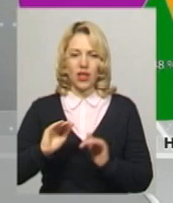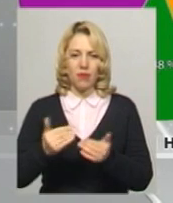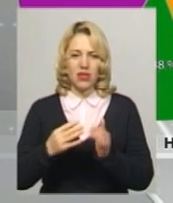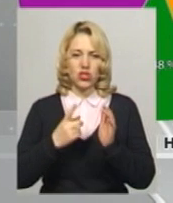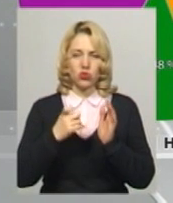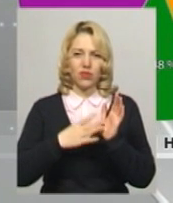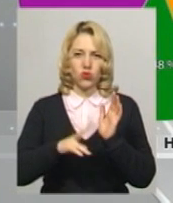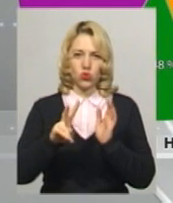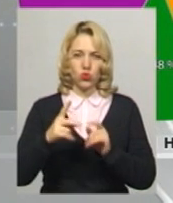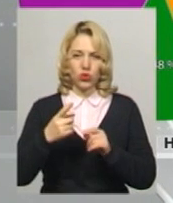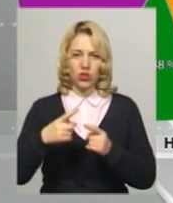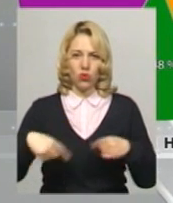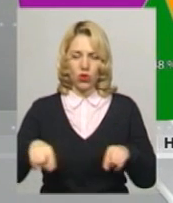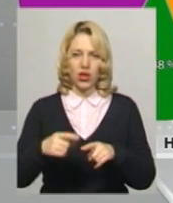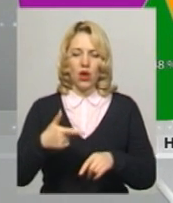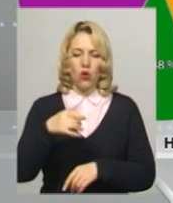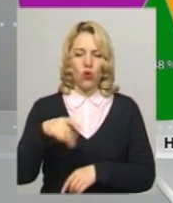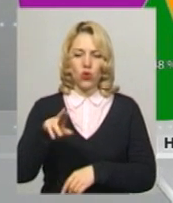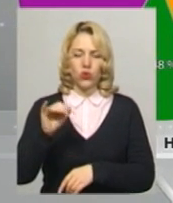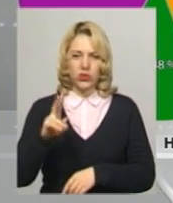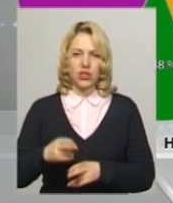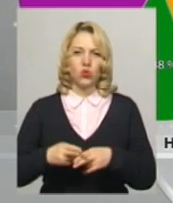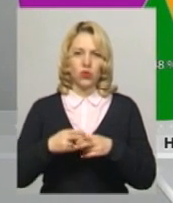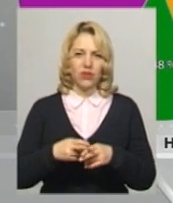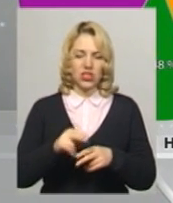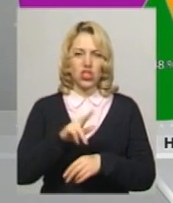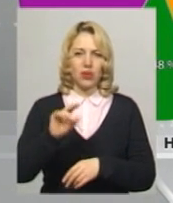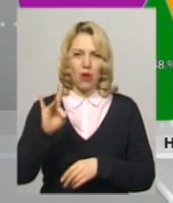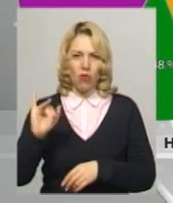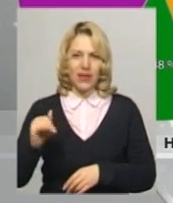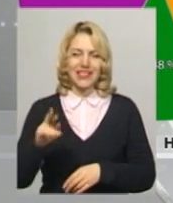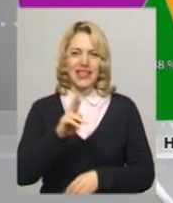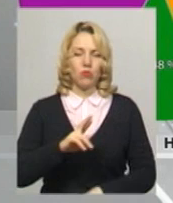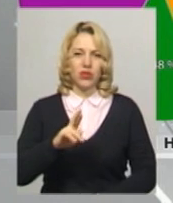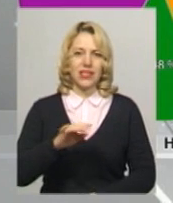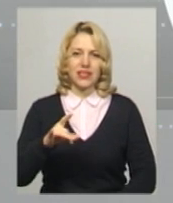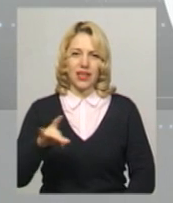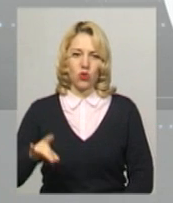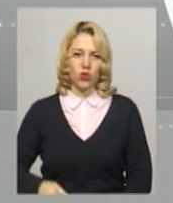окрузі. Це межі Городоцького, Дунаєвецького, Чимаревецького та Ярмолинецького районів.